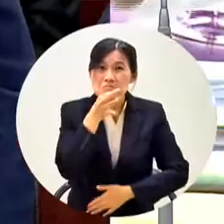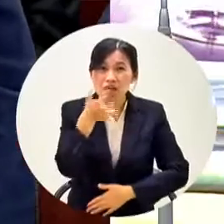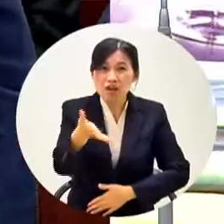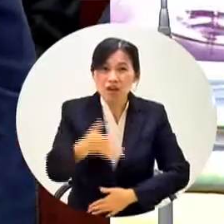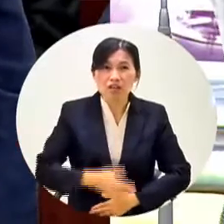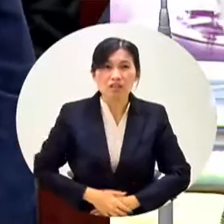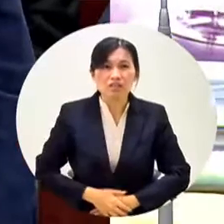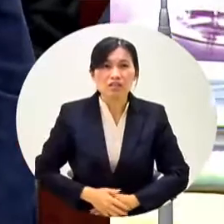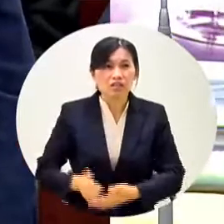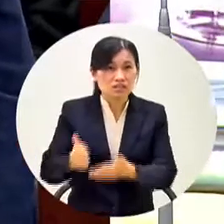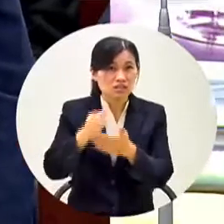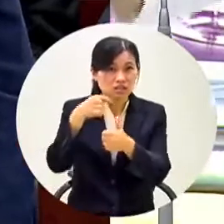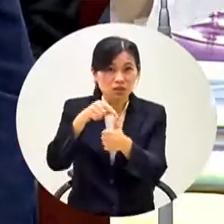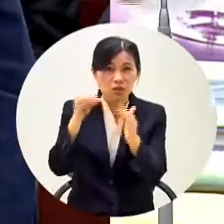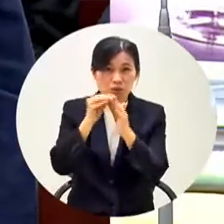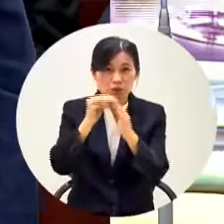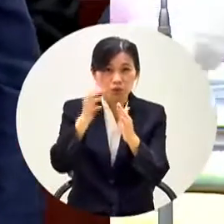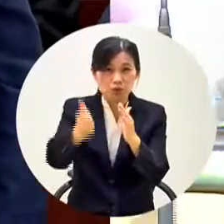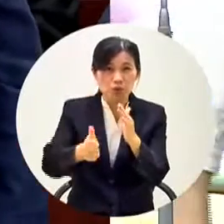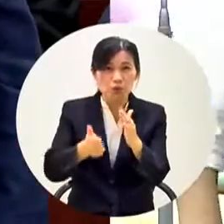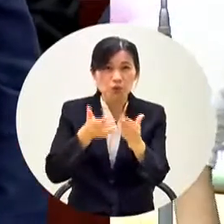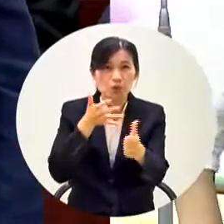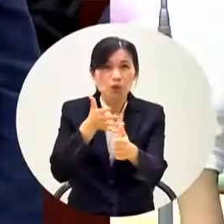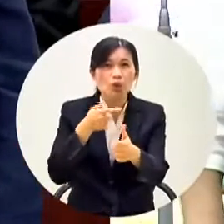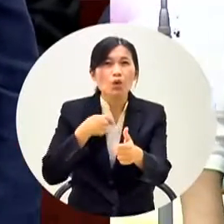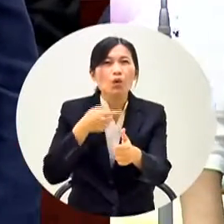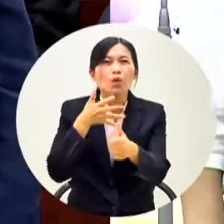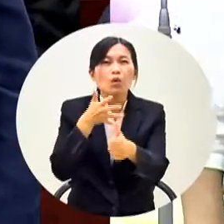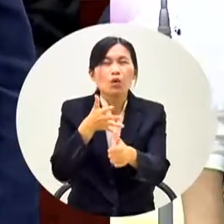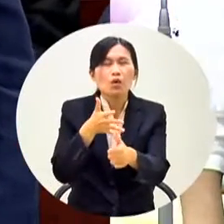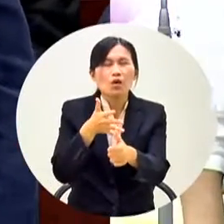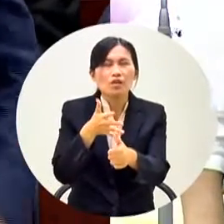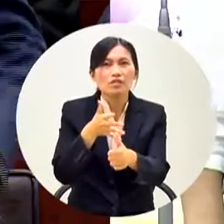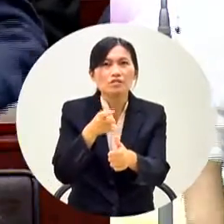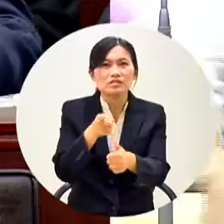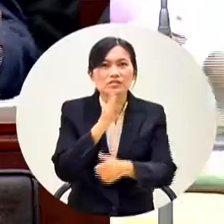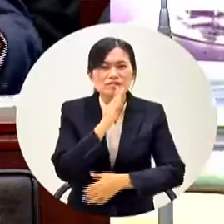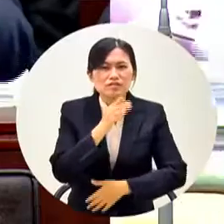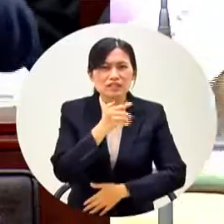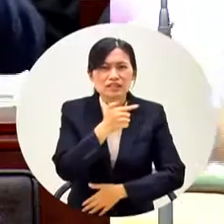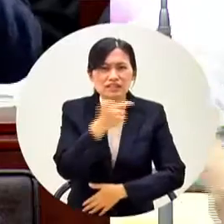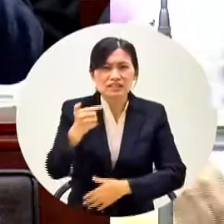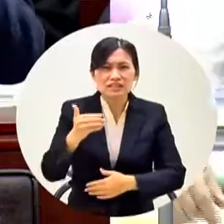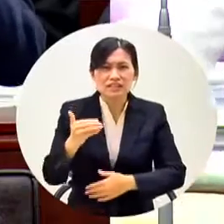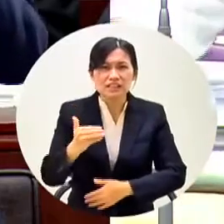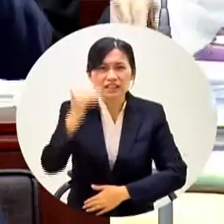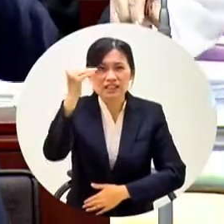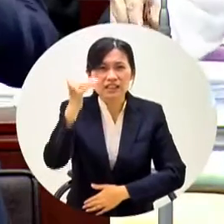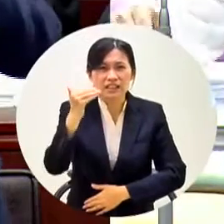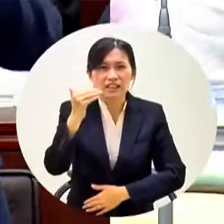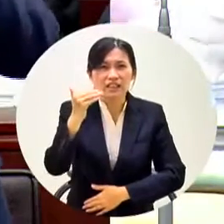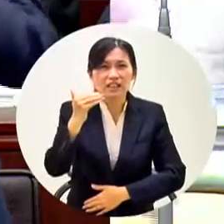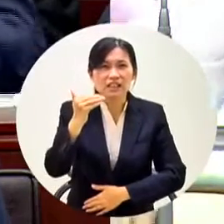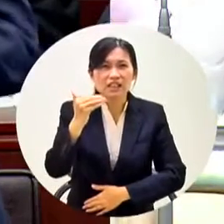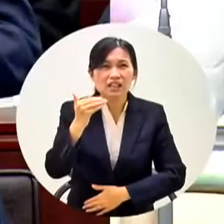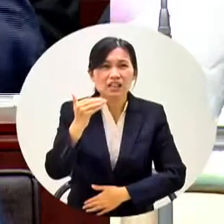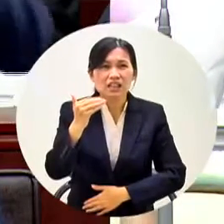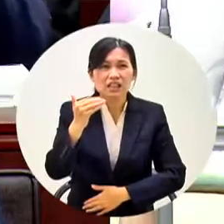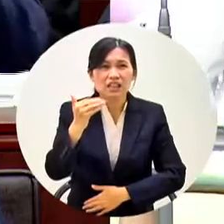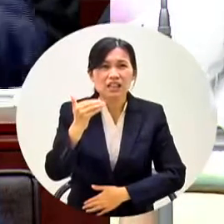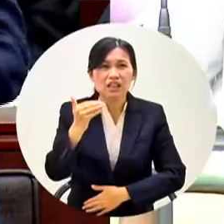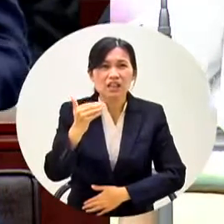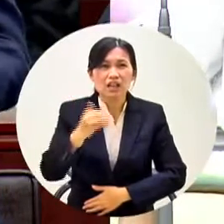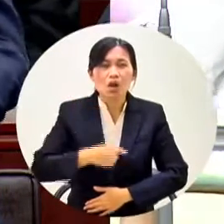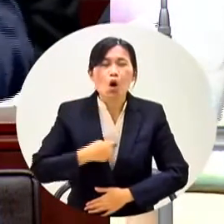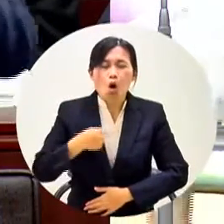請專局局長來弄清沒有啦我現在問您啦你是最高首長除了韓國瑜之外那我現在現在如果